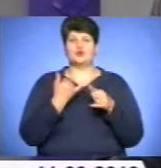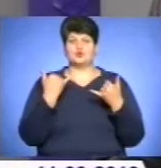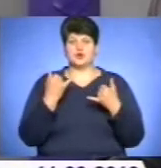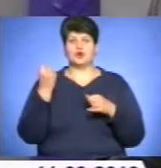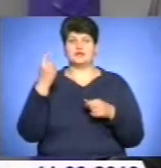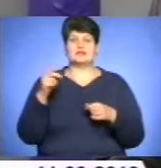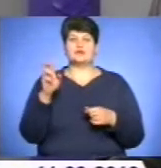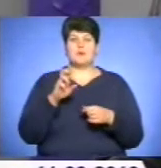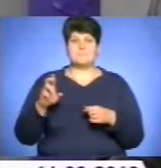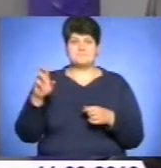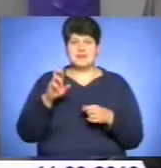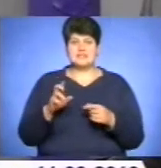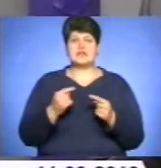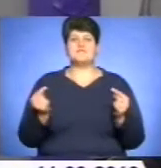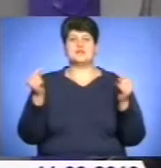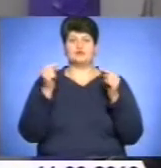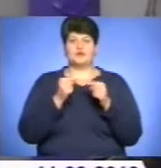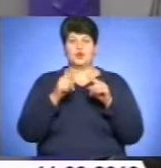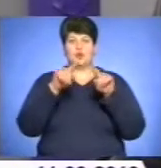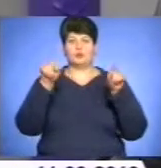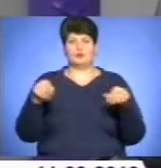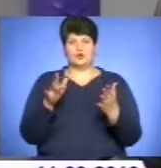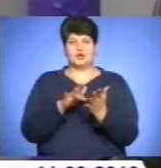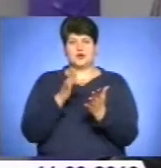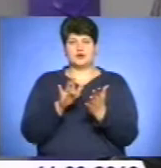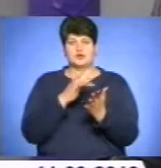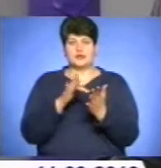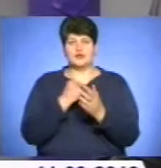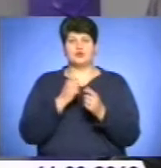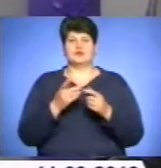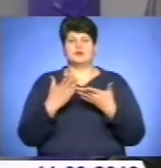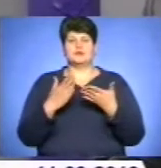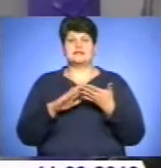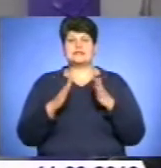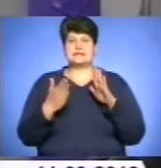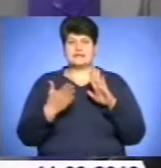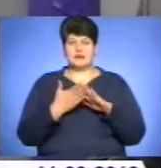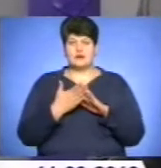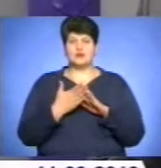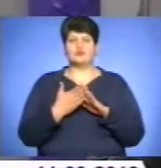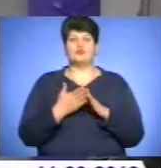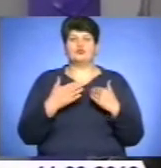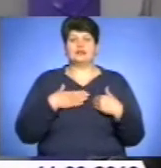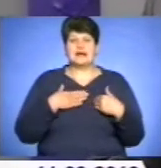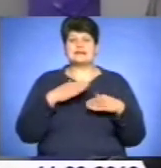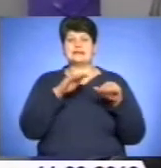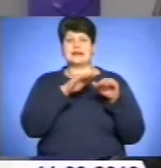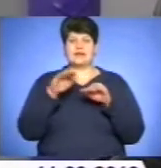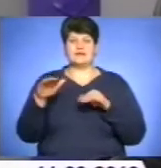березня, відповідно до бюлетня щоденного гідрометаліологічного стану, в нас рівень води